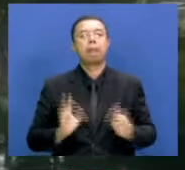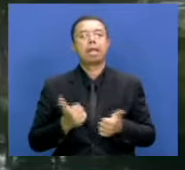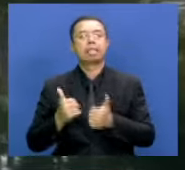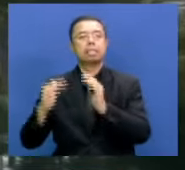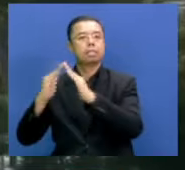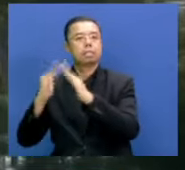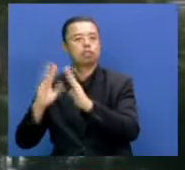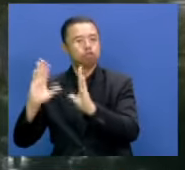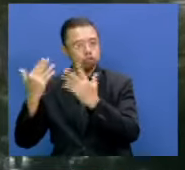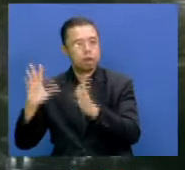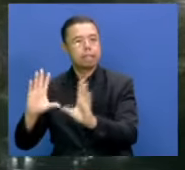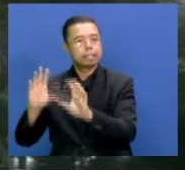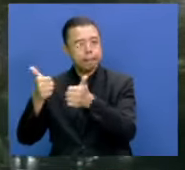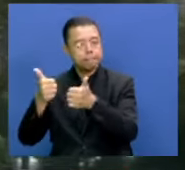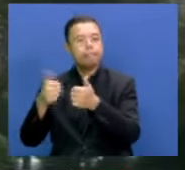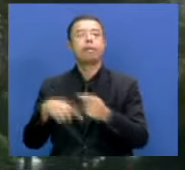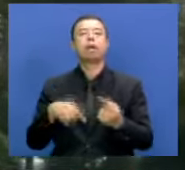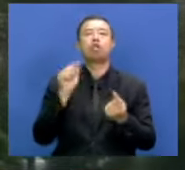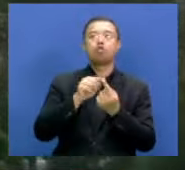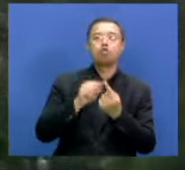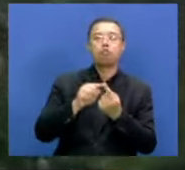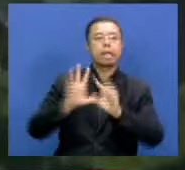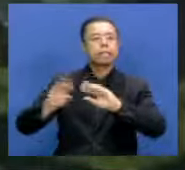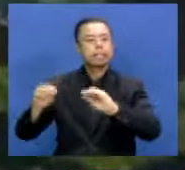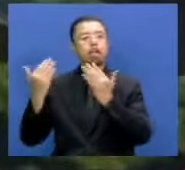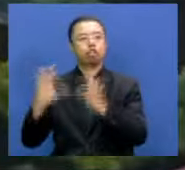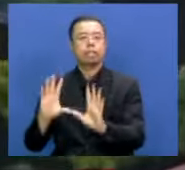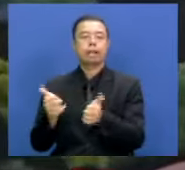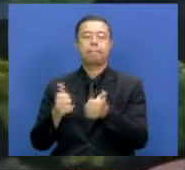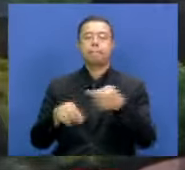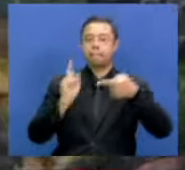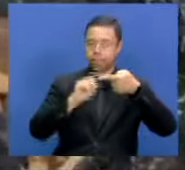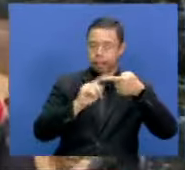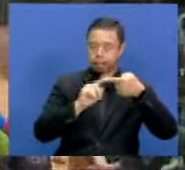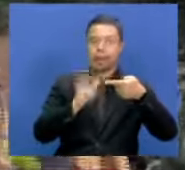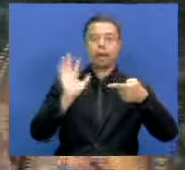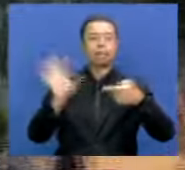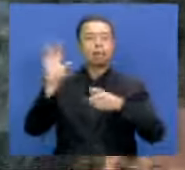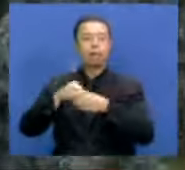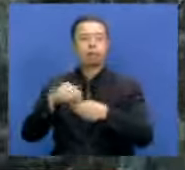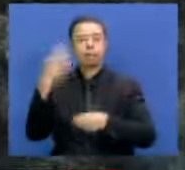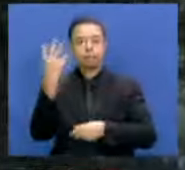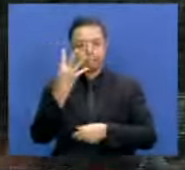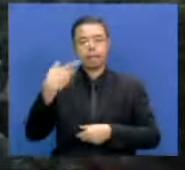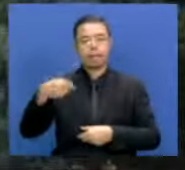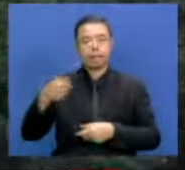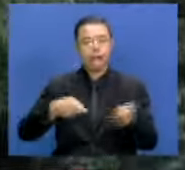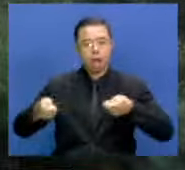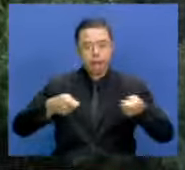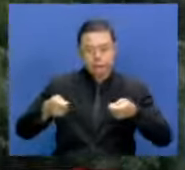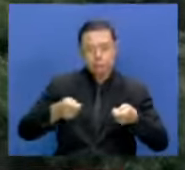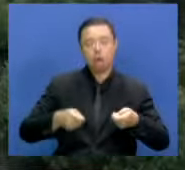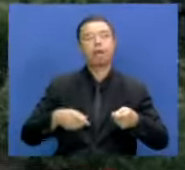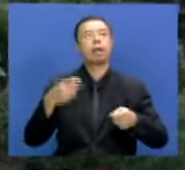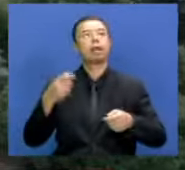dan fungsi serta peran kelembagaan. Prioritas pertama akan diisi empat kementerian koordinator dan